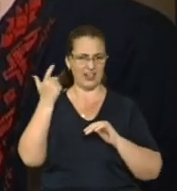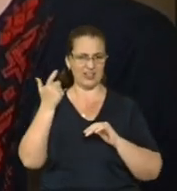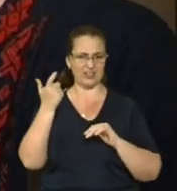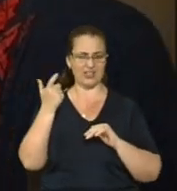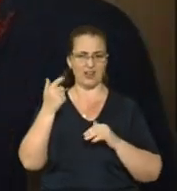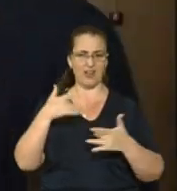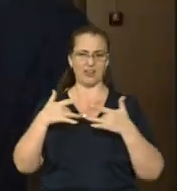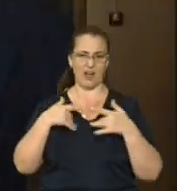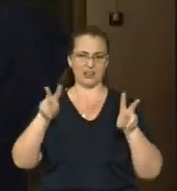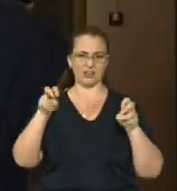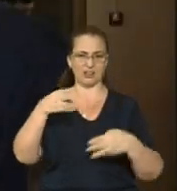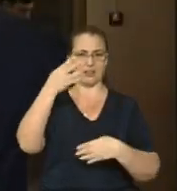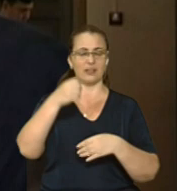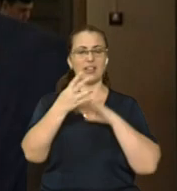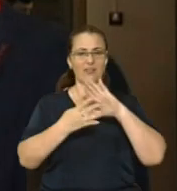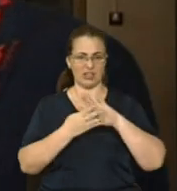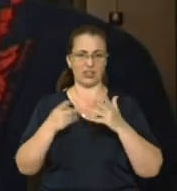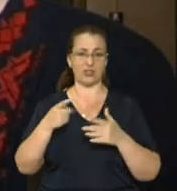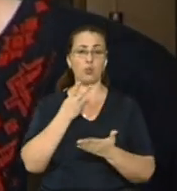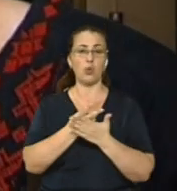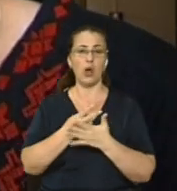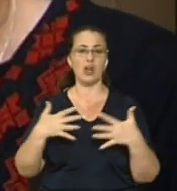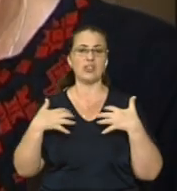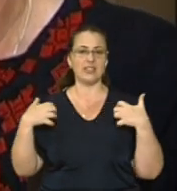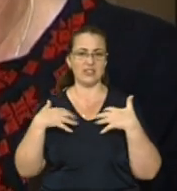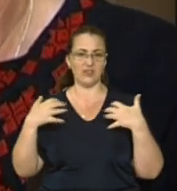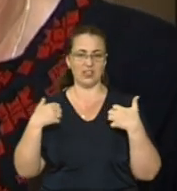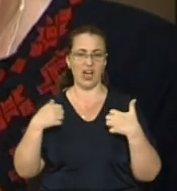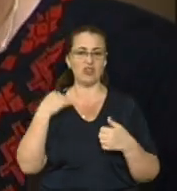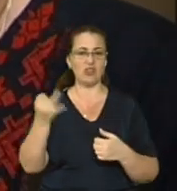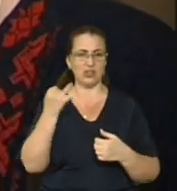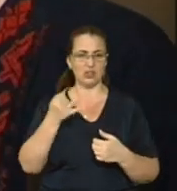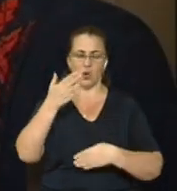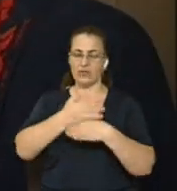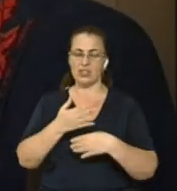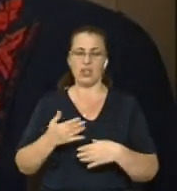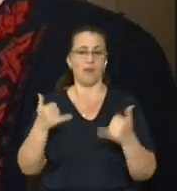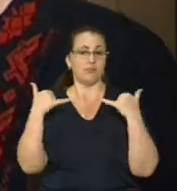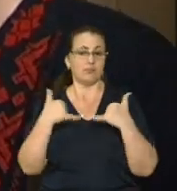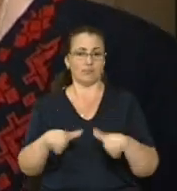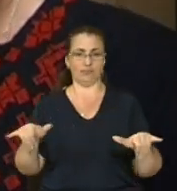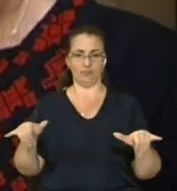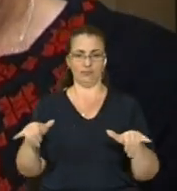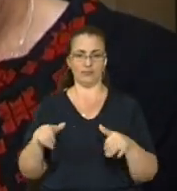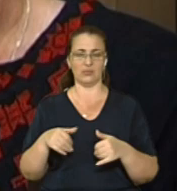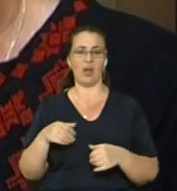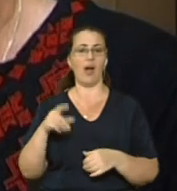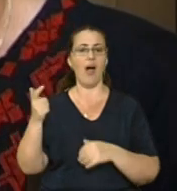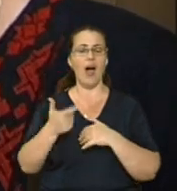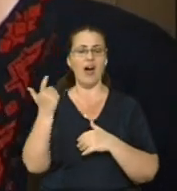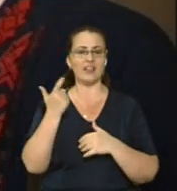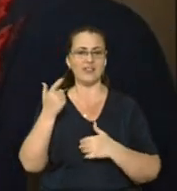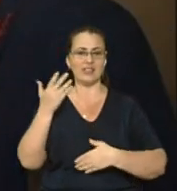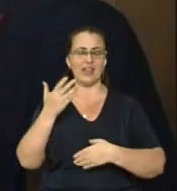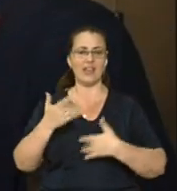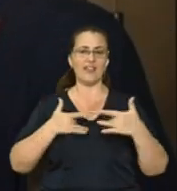цікавий, де він представляє звірячі історії. Вистава просто фантастична. Буде Харківський театр «Маріонеток», де вони